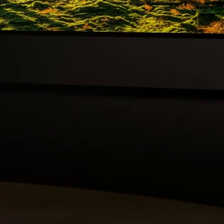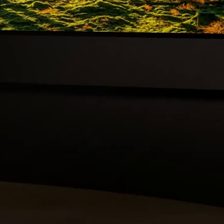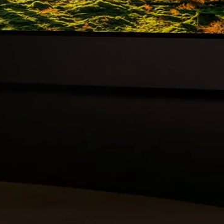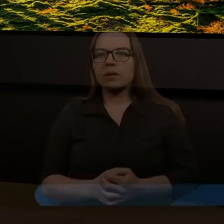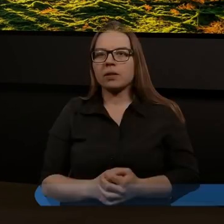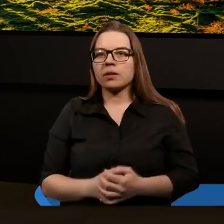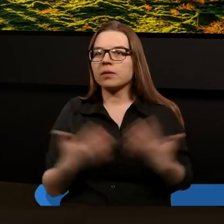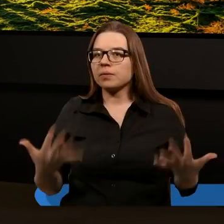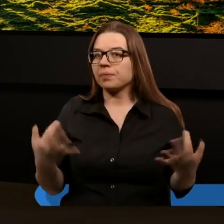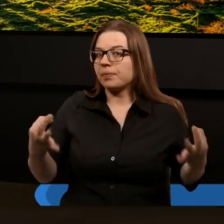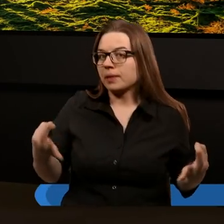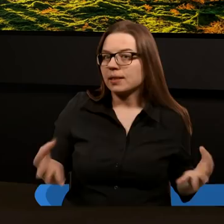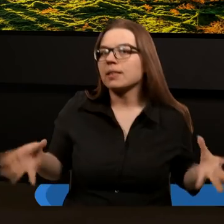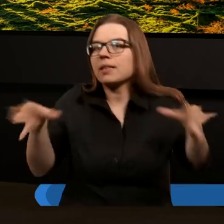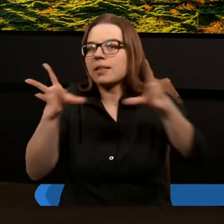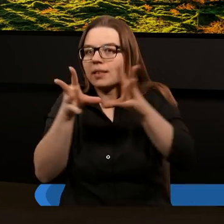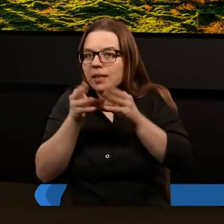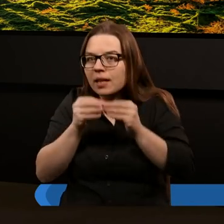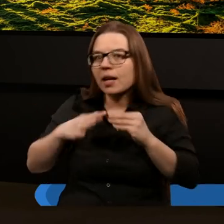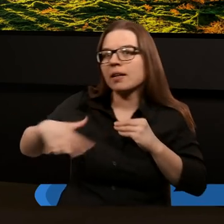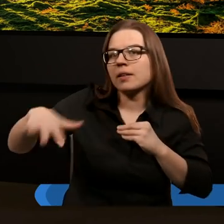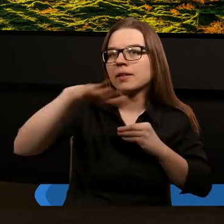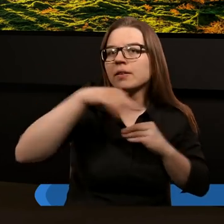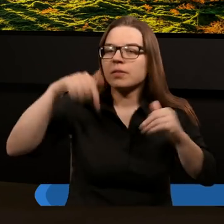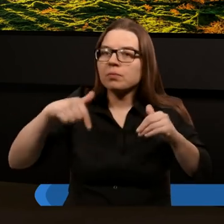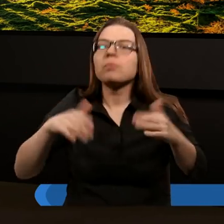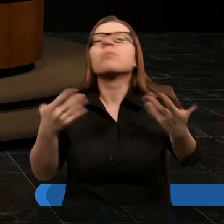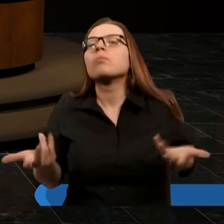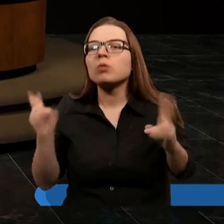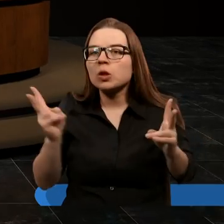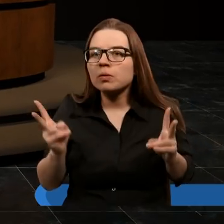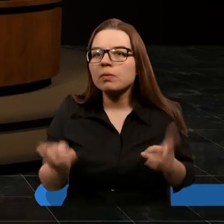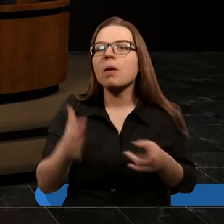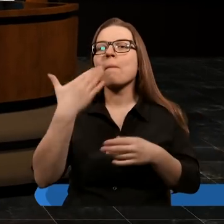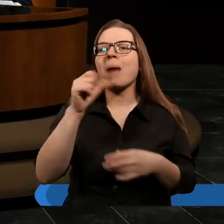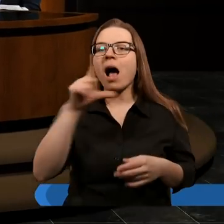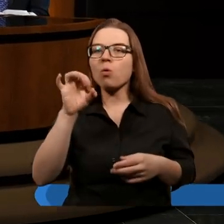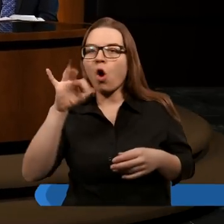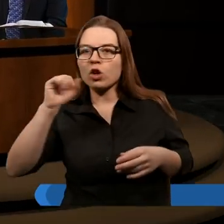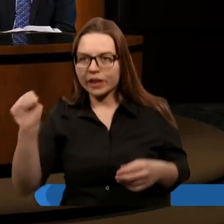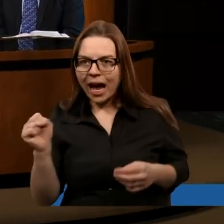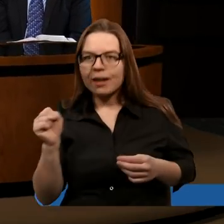W dzisiejszym studium uczestniczyć będą Małgosia,